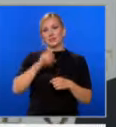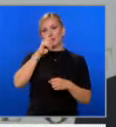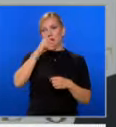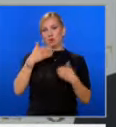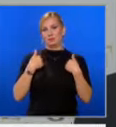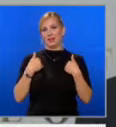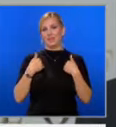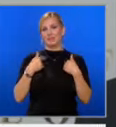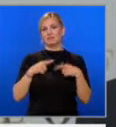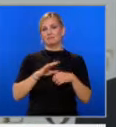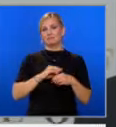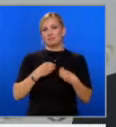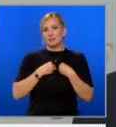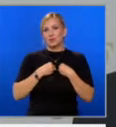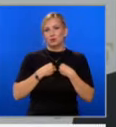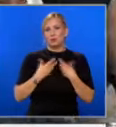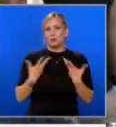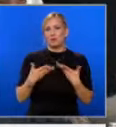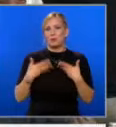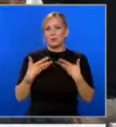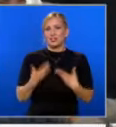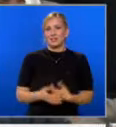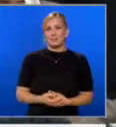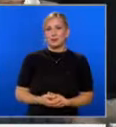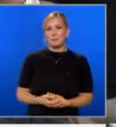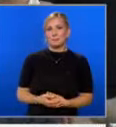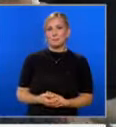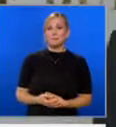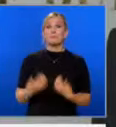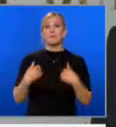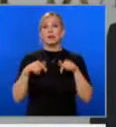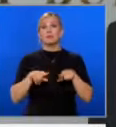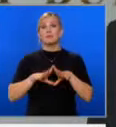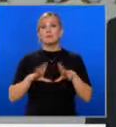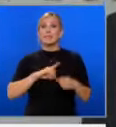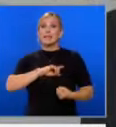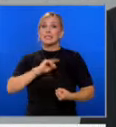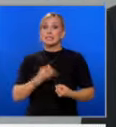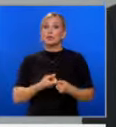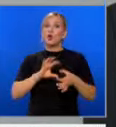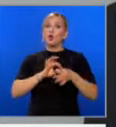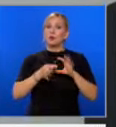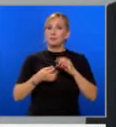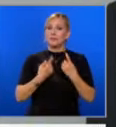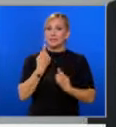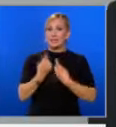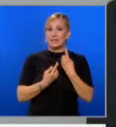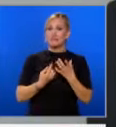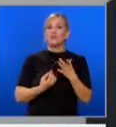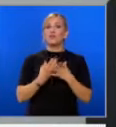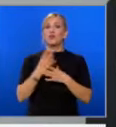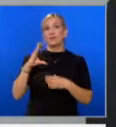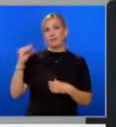радост. Накарахте да се чувстваме щастливи. За мен това са най-силните олимпийски игри в новия век.